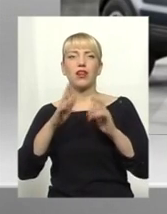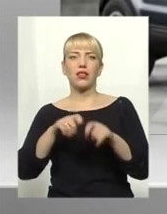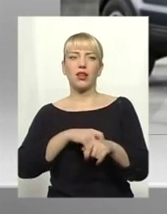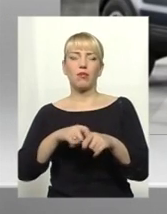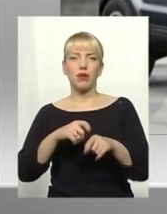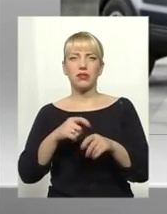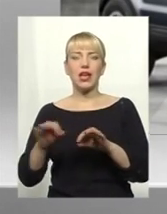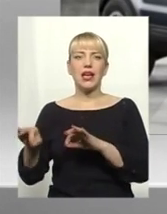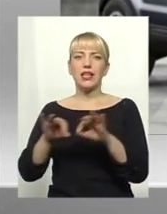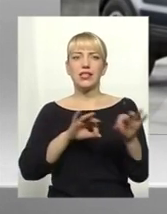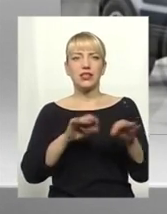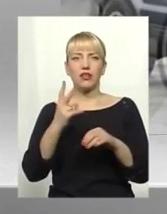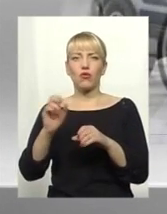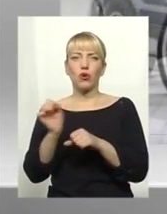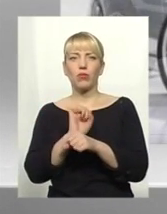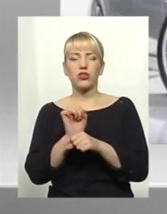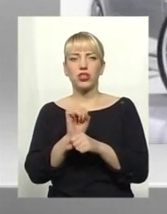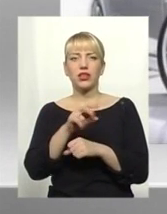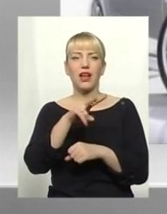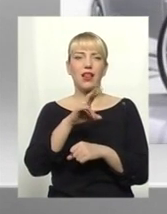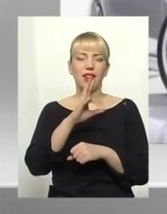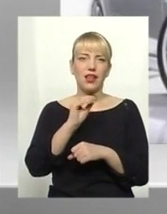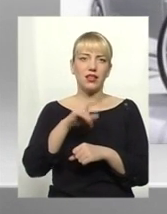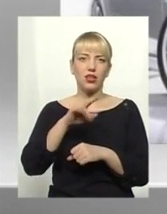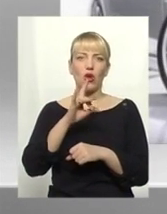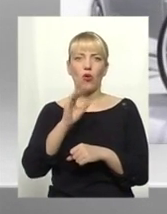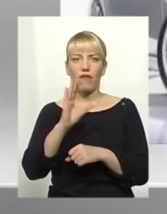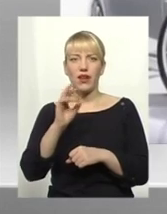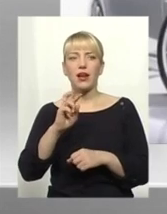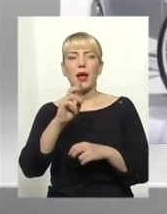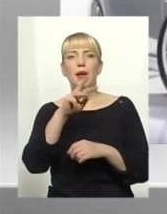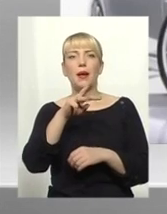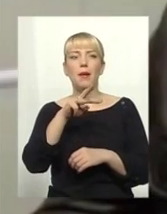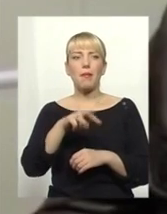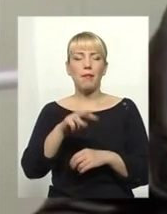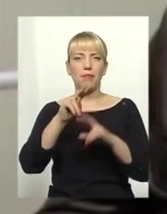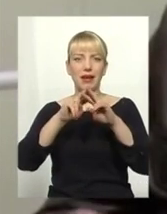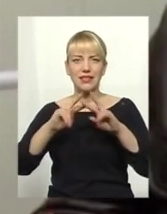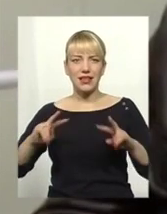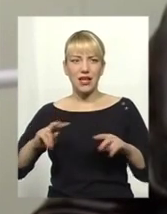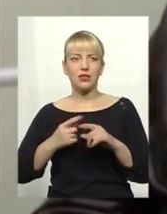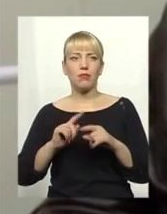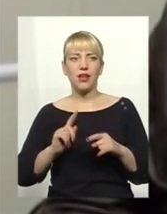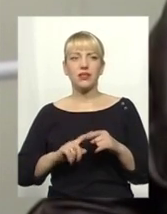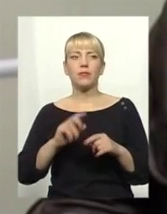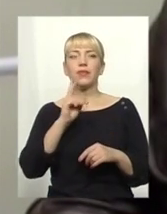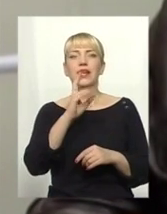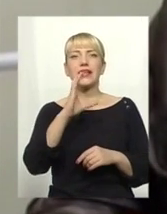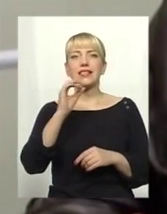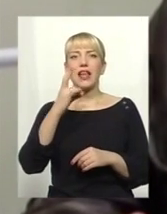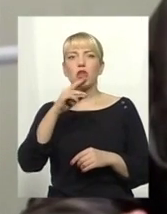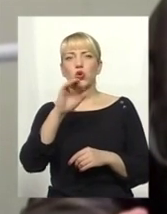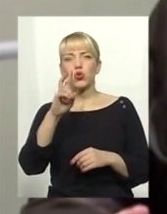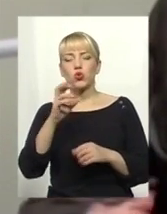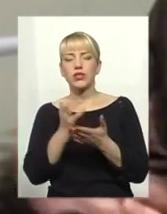автівках – Land Rover та Mercedes-Benz. Обидві – 2011 року випуску. Депутат Олександр Ксенжук заробив